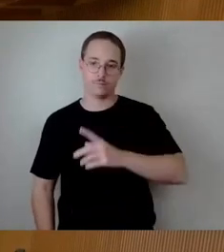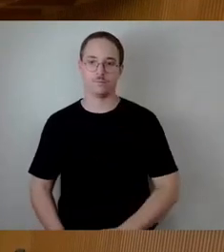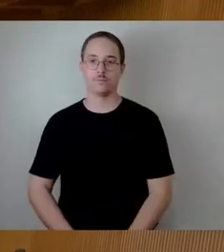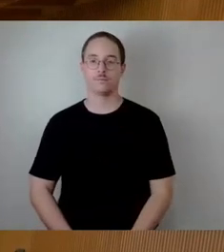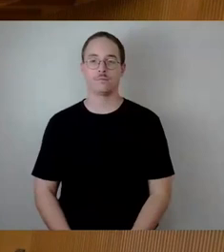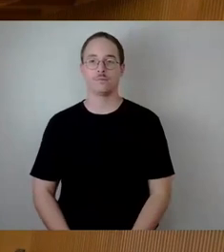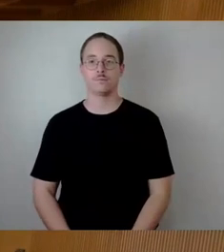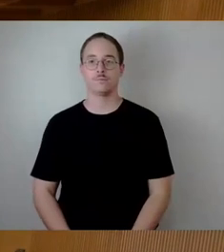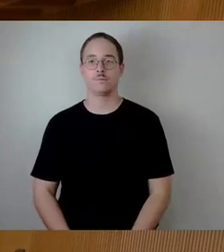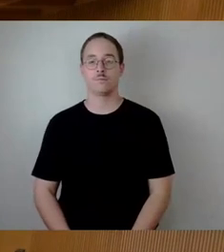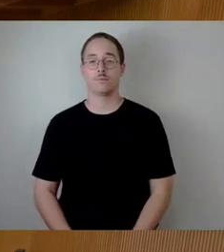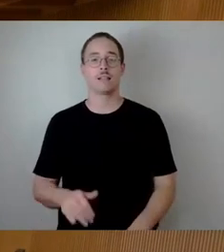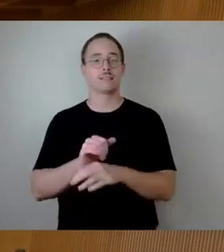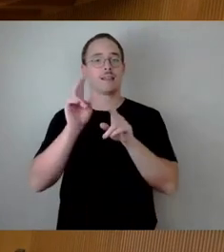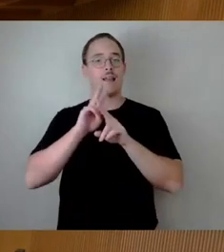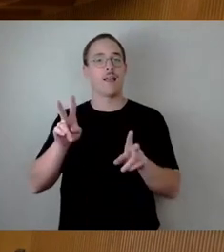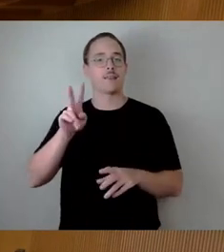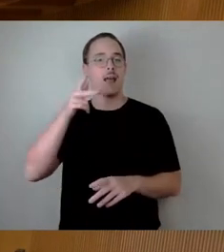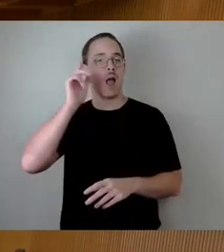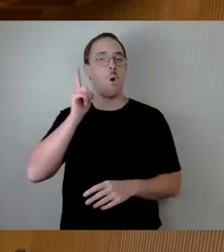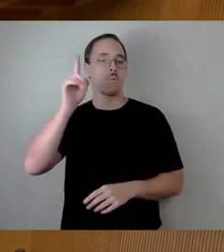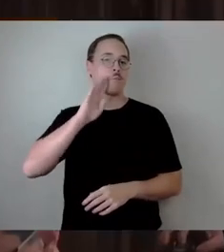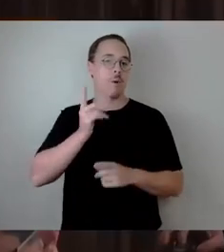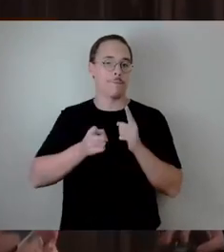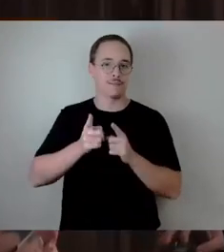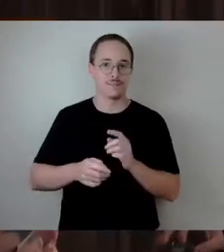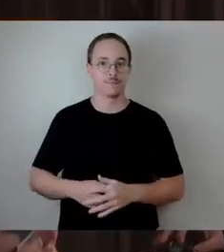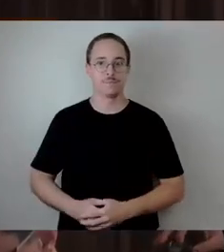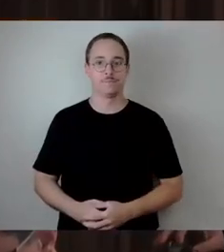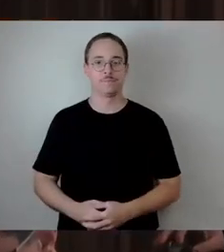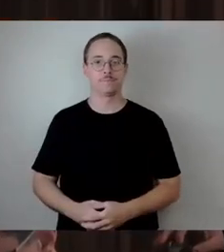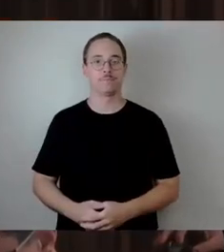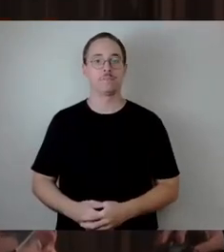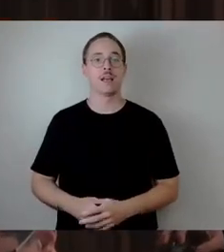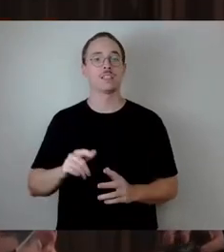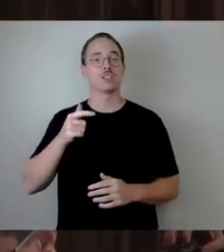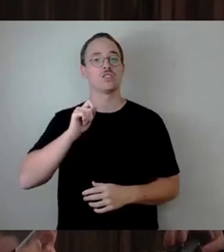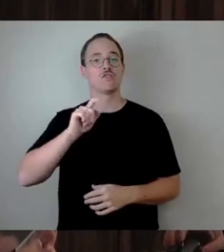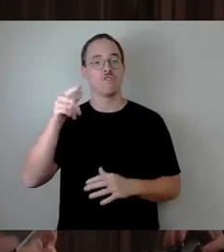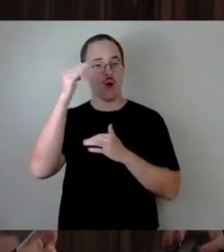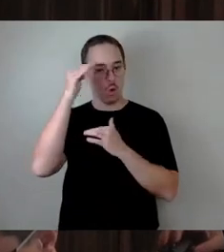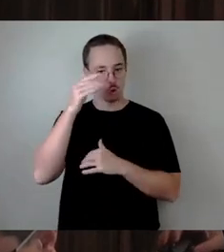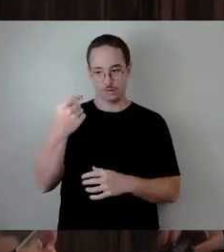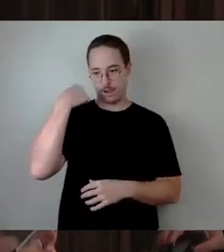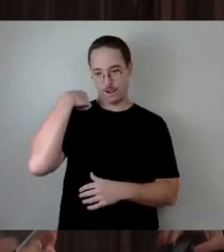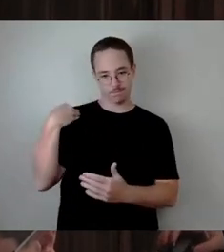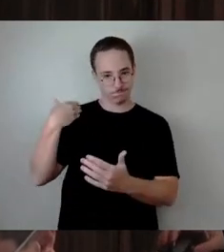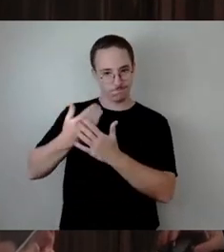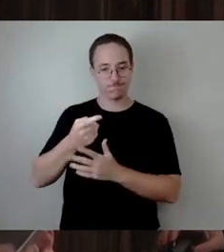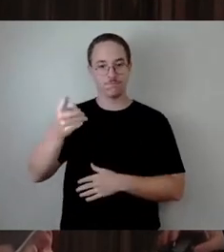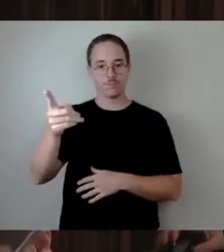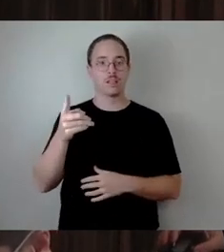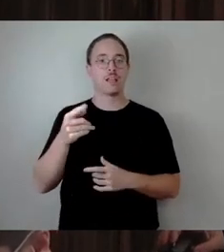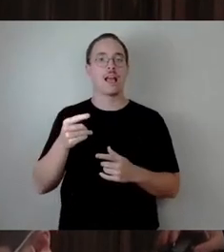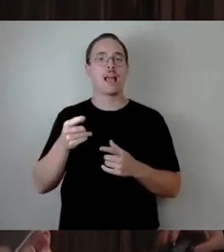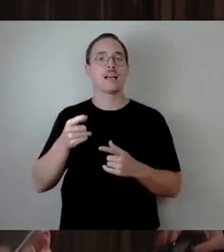Sehr geehrter Herr Oberbürgermeister, seit dem 12. August ist auf der Kesselsdorfer Straße im Wege eines Verkehrsversuchs in stadtauswärtiger Richtung